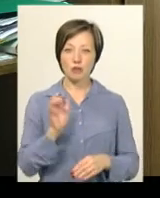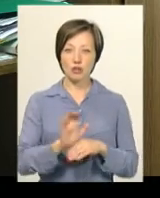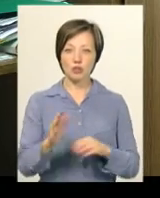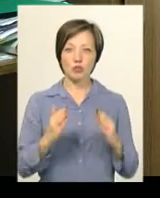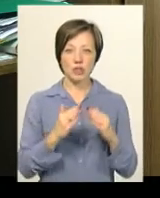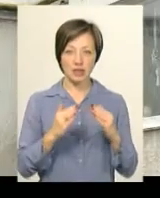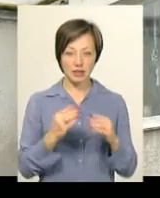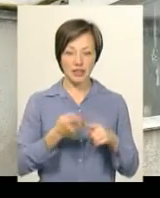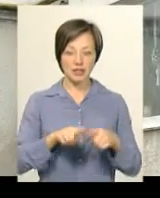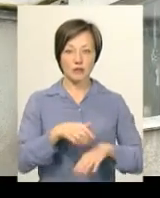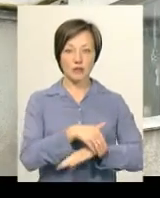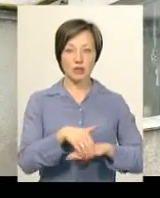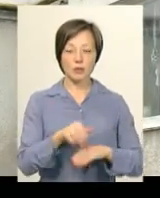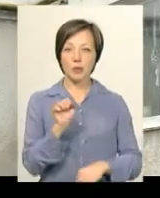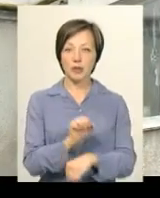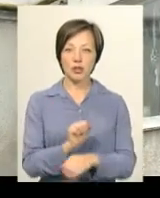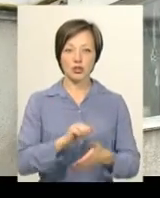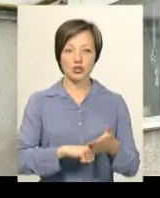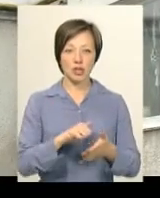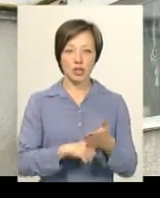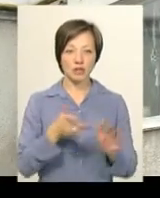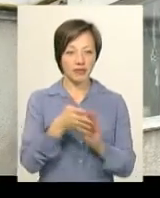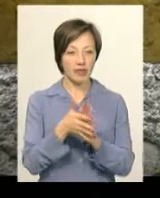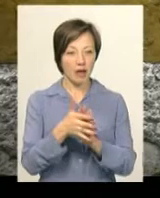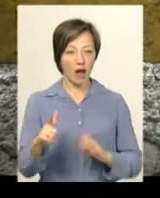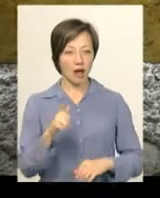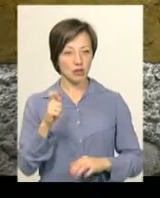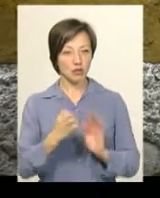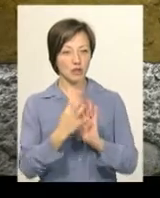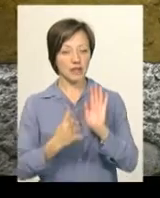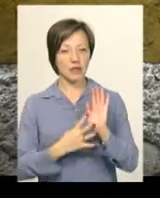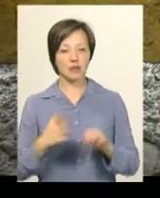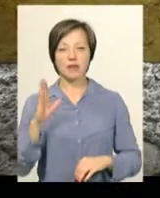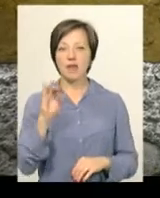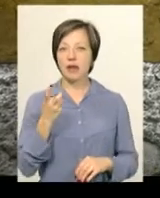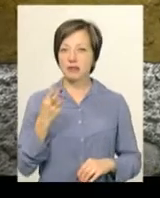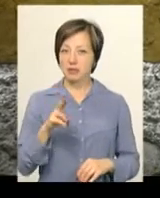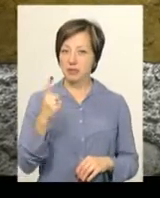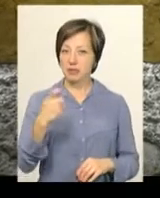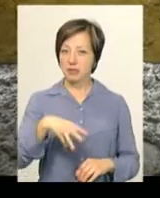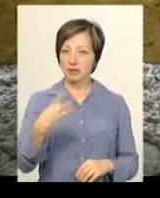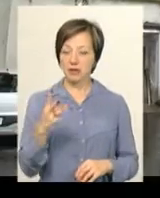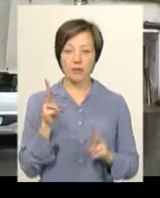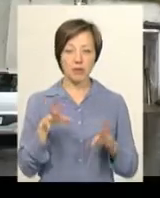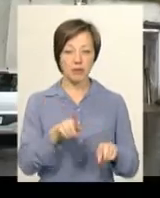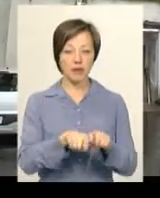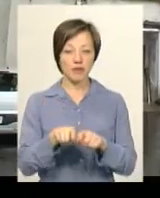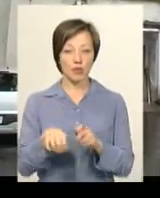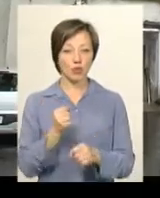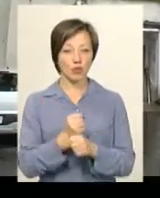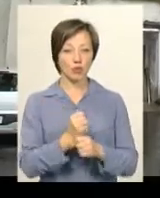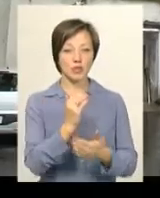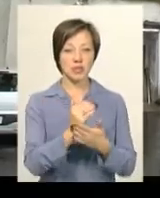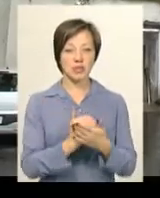будинку на Завадського, 38, припинили через витік газу. 19 вересня у 153 квартирах перевірили роботу